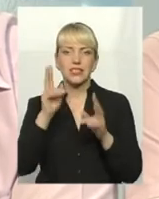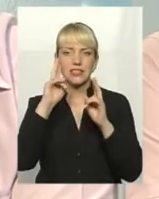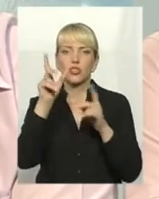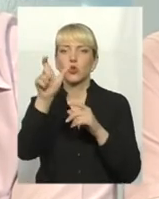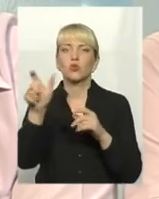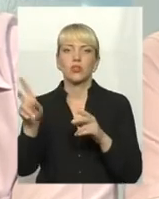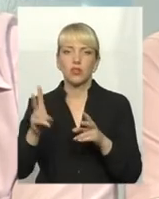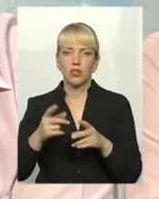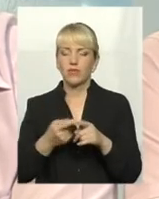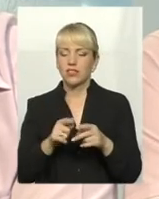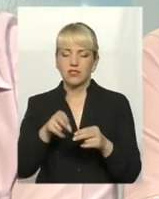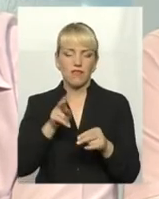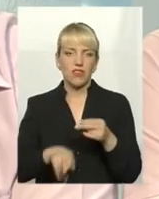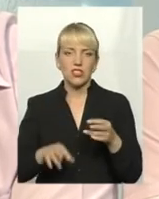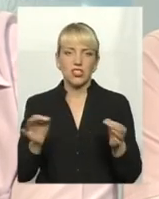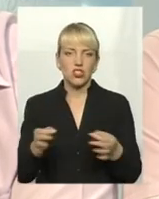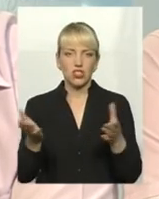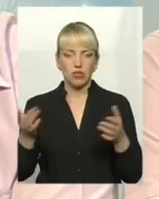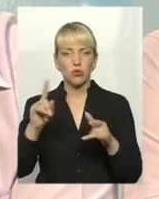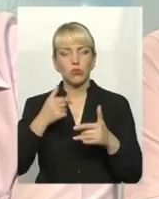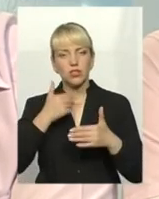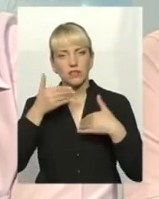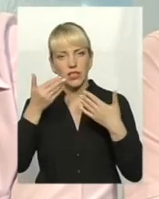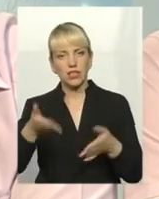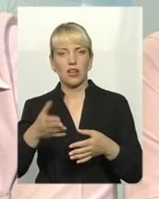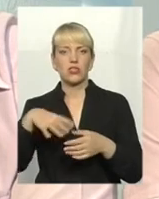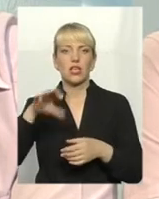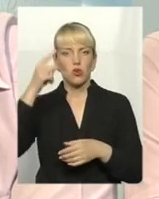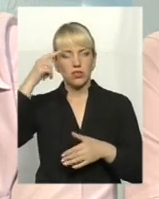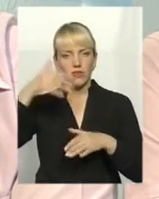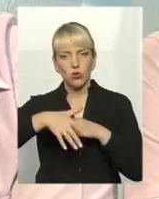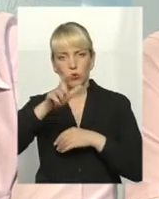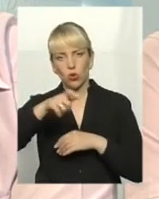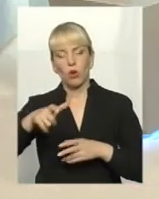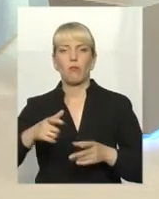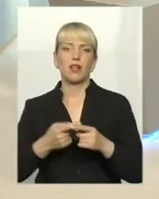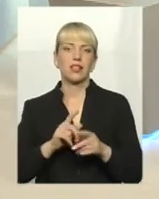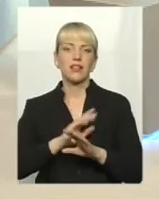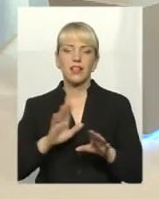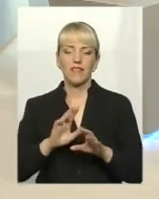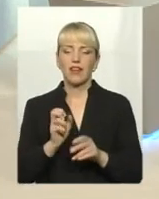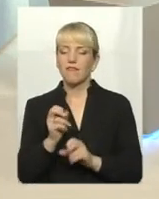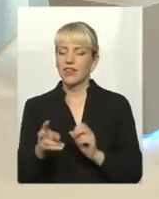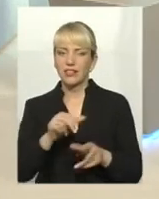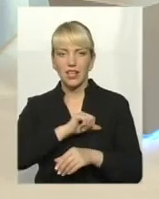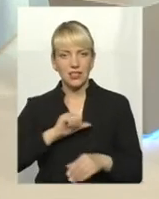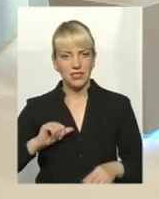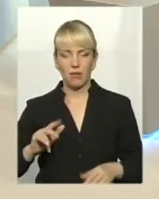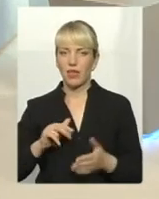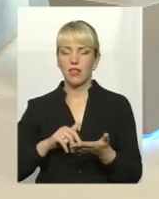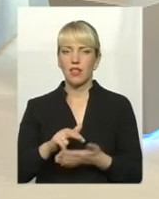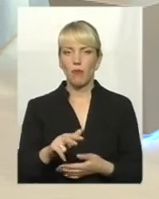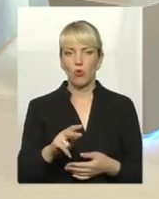звершується нічим. Тому я звертаюся до свідомості громадськості. Будь ласка, не викидайте самі і не приходьте